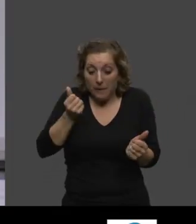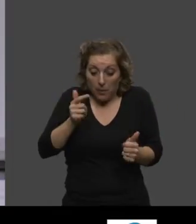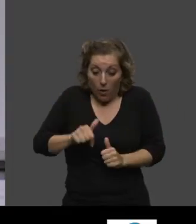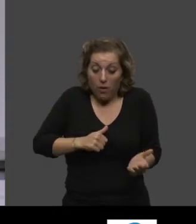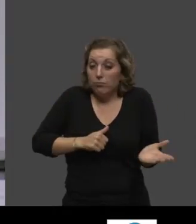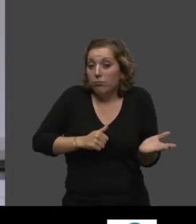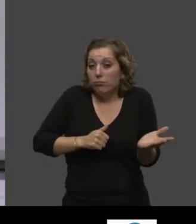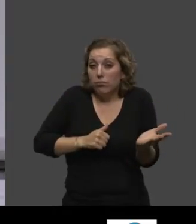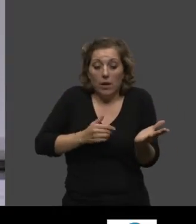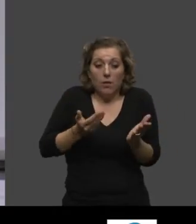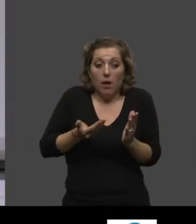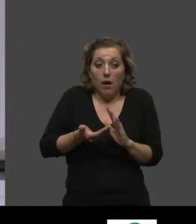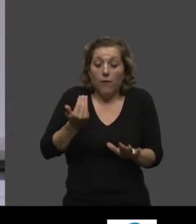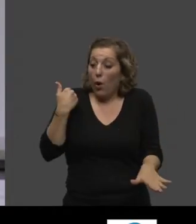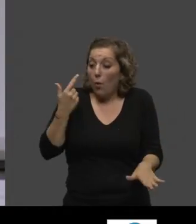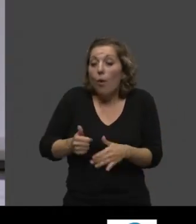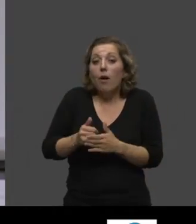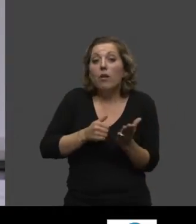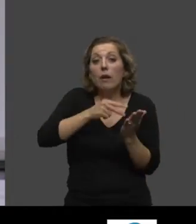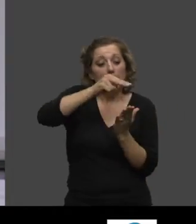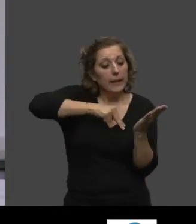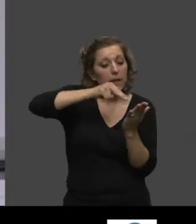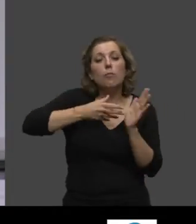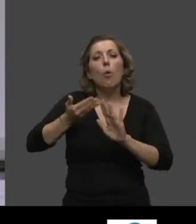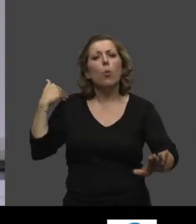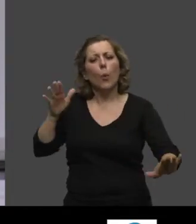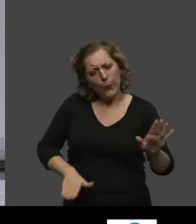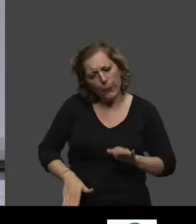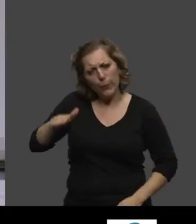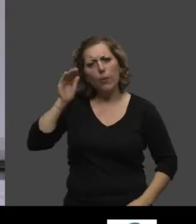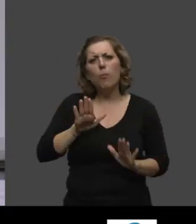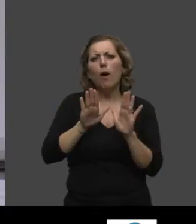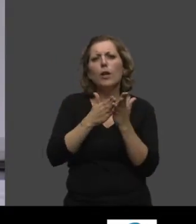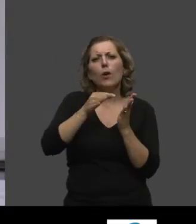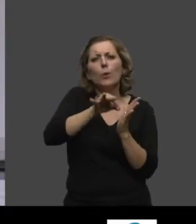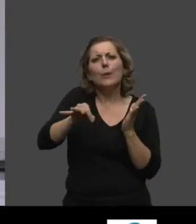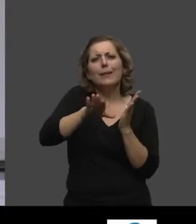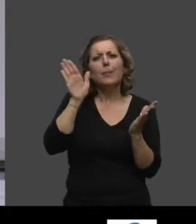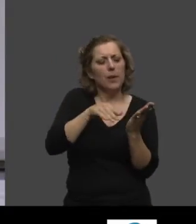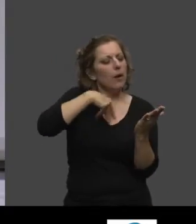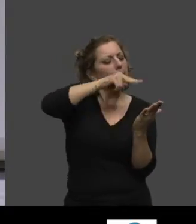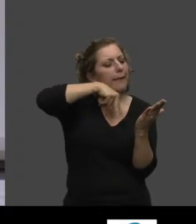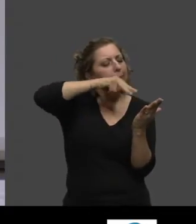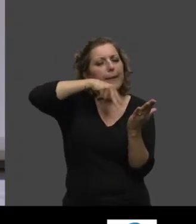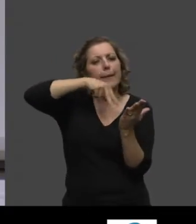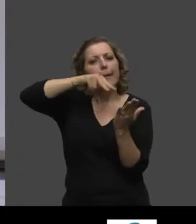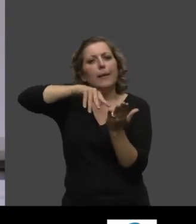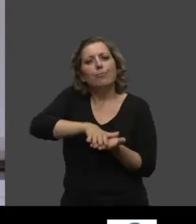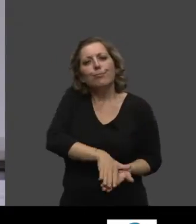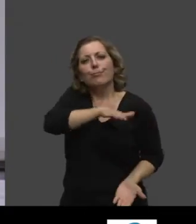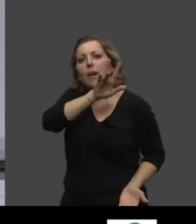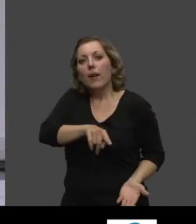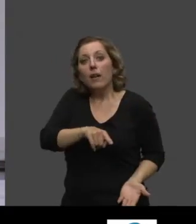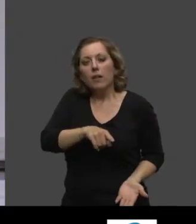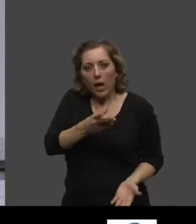j'ai lu... Je me suis amusé à lire au cours de ma vie pas mal de livres de cuisine. Encore plus, d'ailleurs, quand j'ai fait